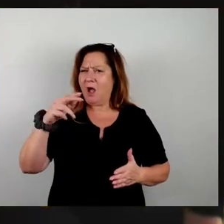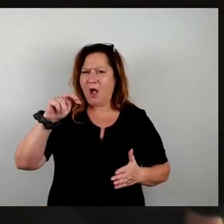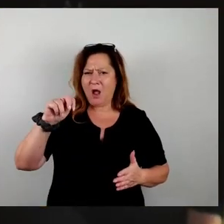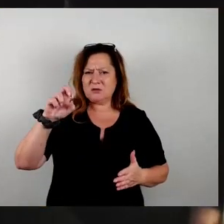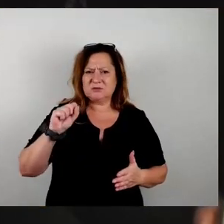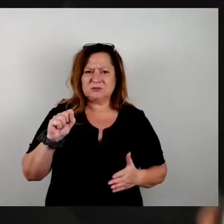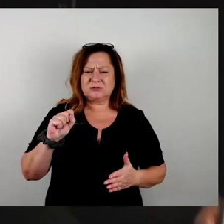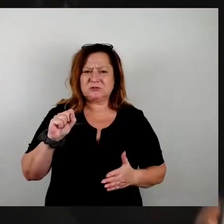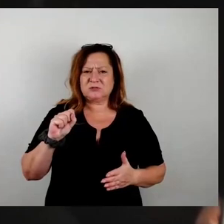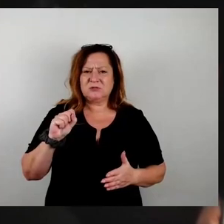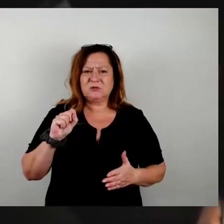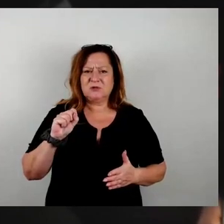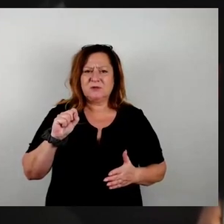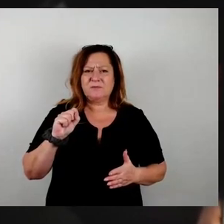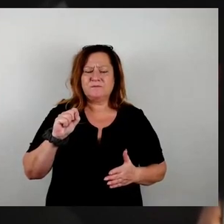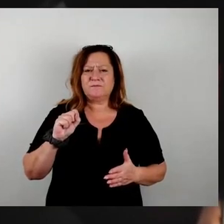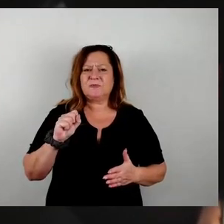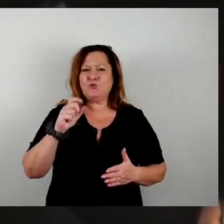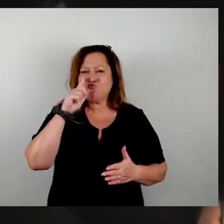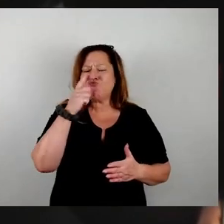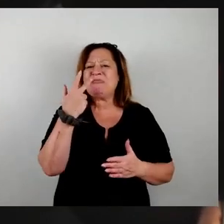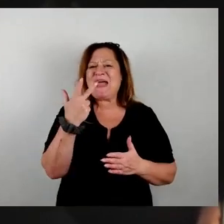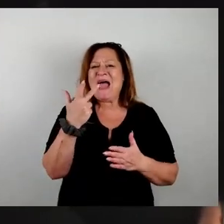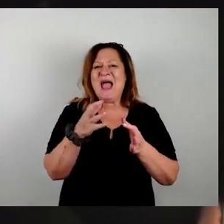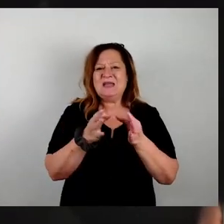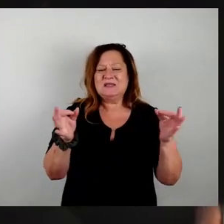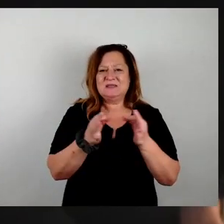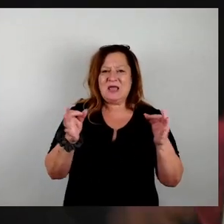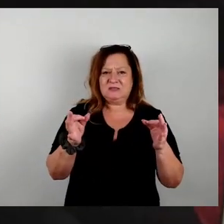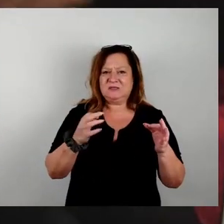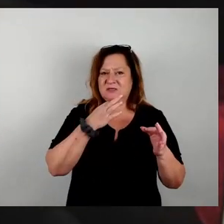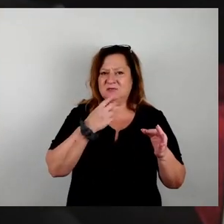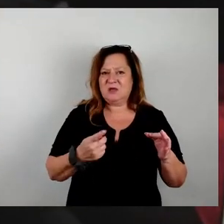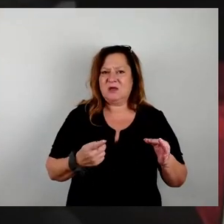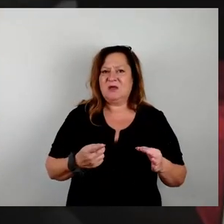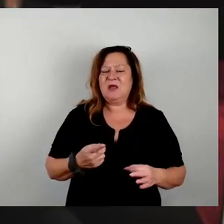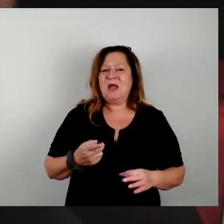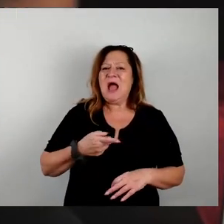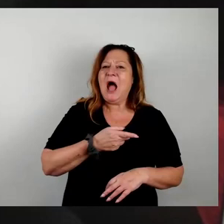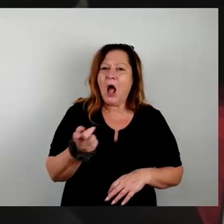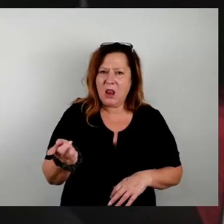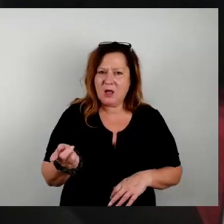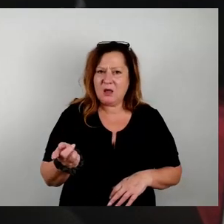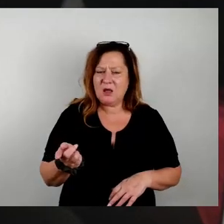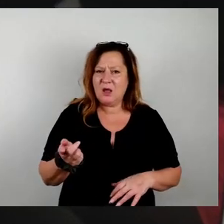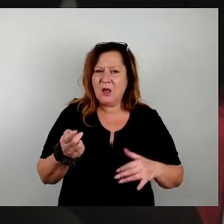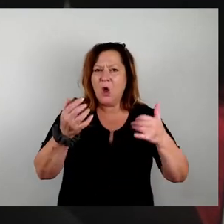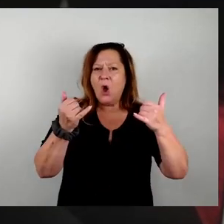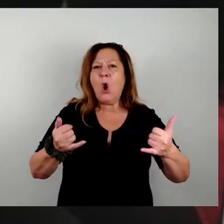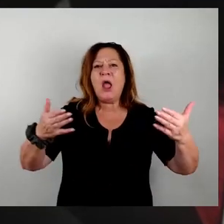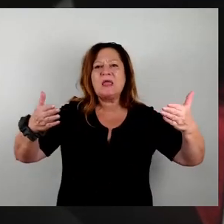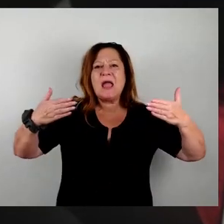Ich möchte eigentlich nur drei Sätze sagen. Alle, die heute über den Klima- und Technologiefonds